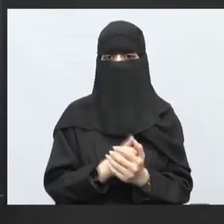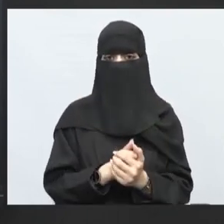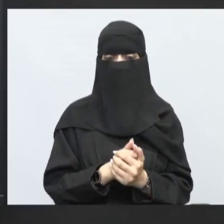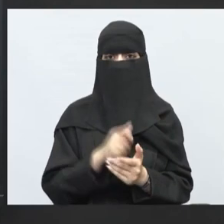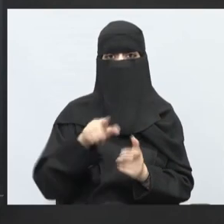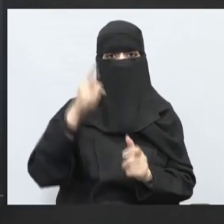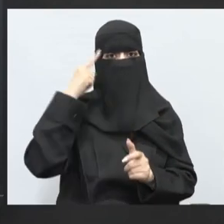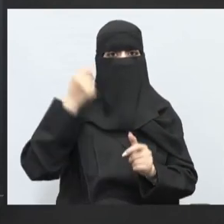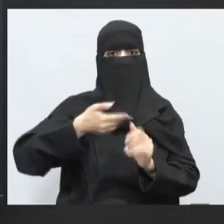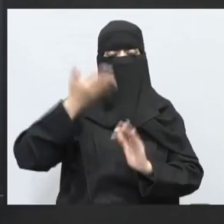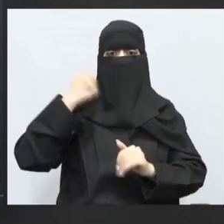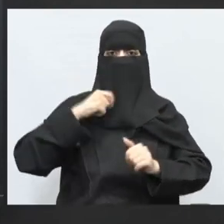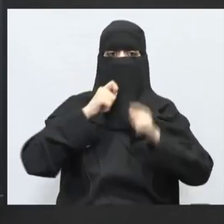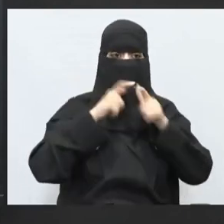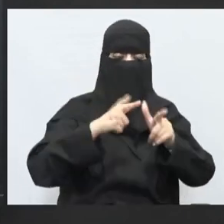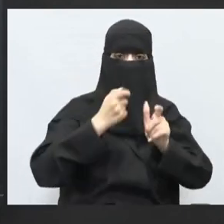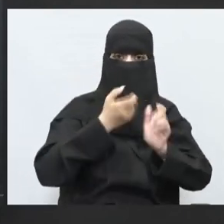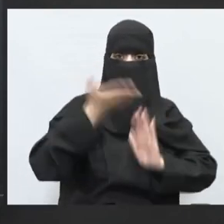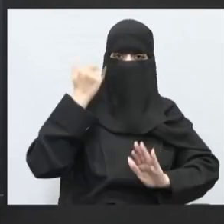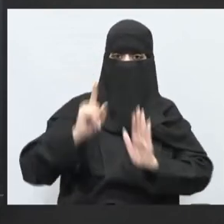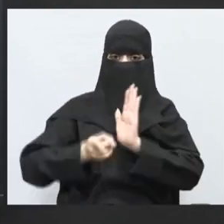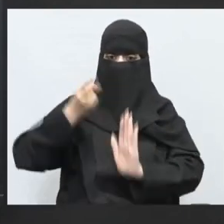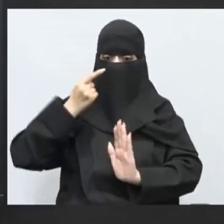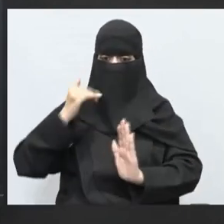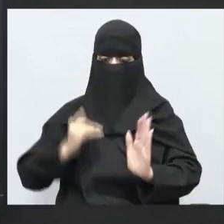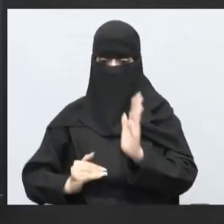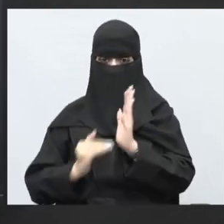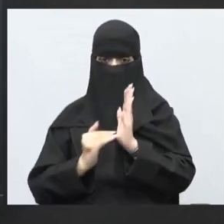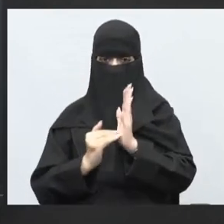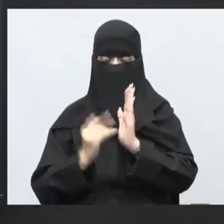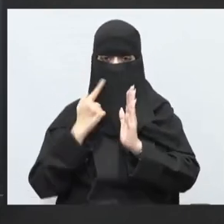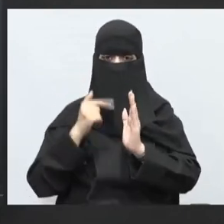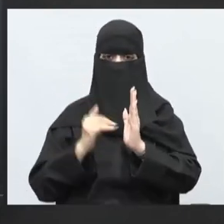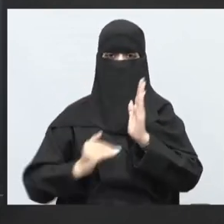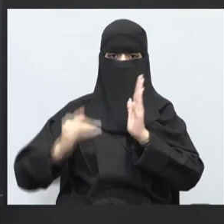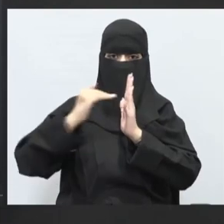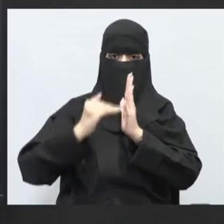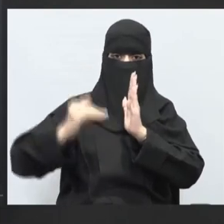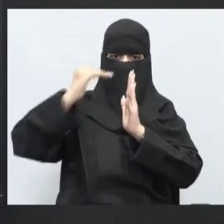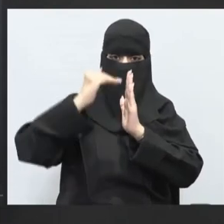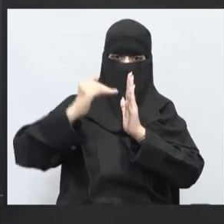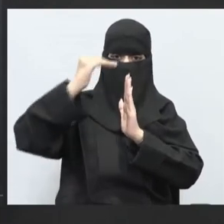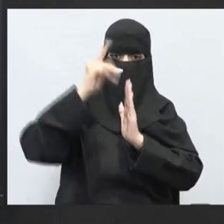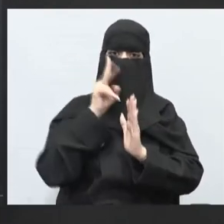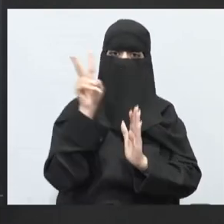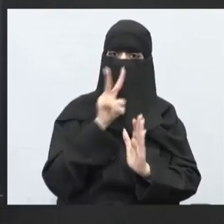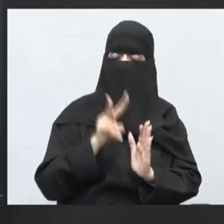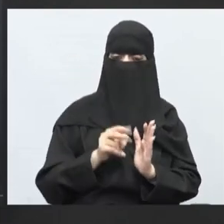كما أخبرتكم نبدأ من وين من الأخير لو بدأت من الأخير تتنقل وانت تقرأ